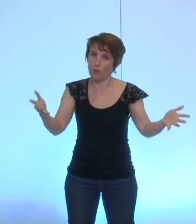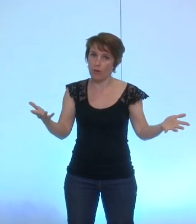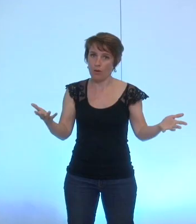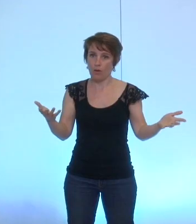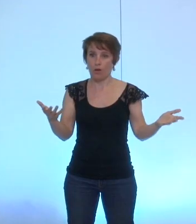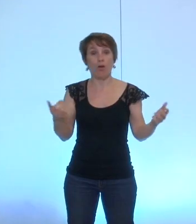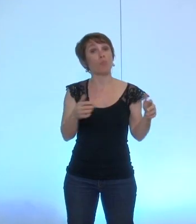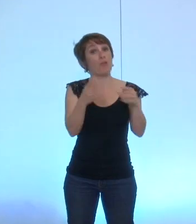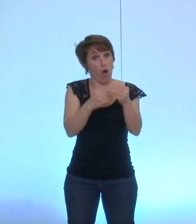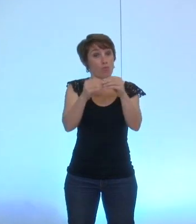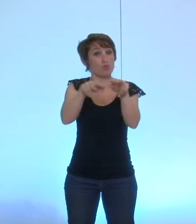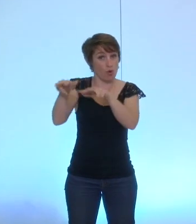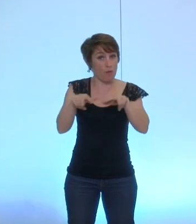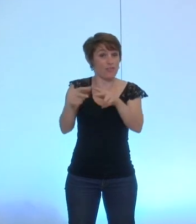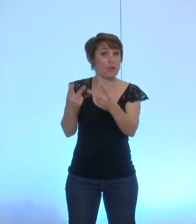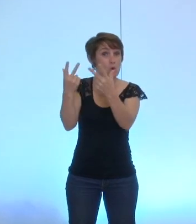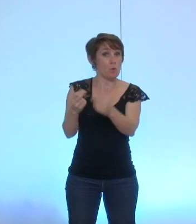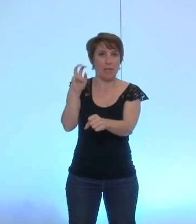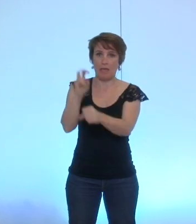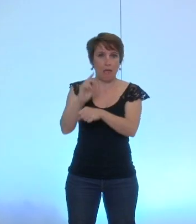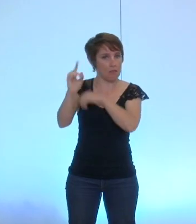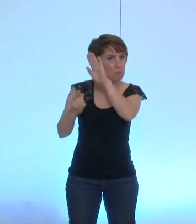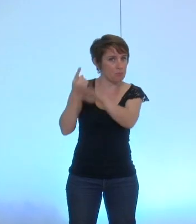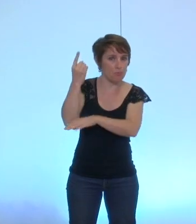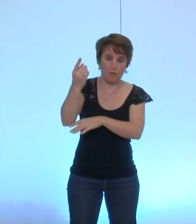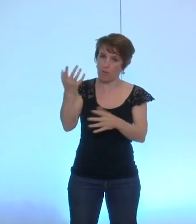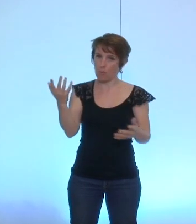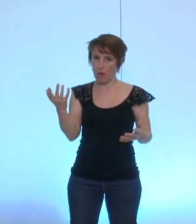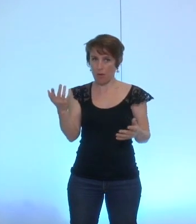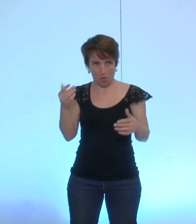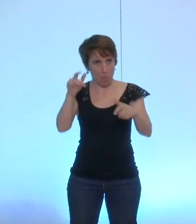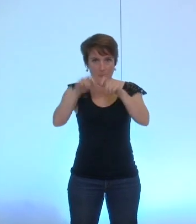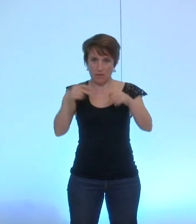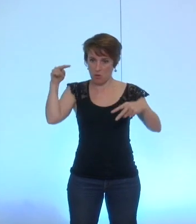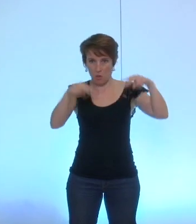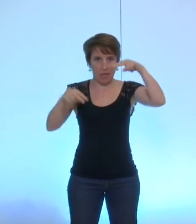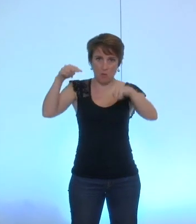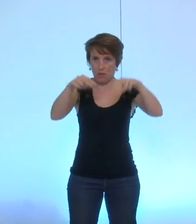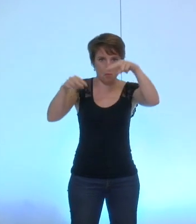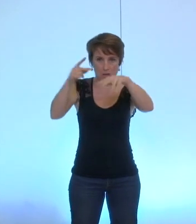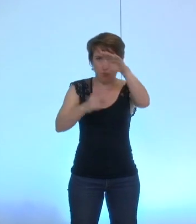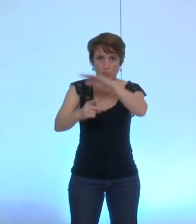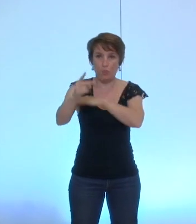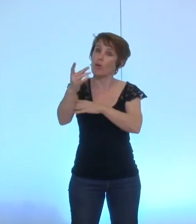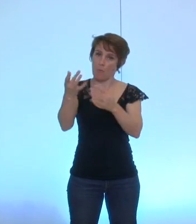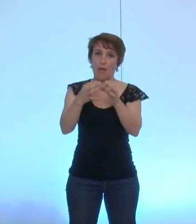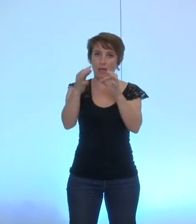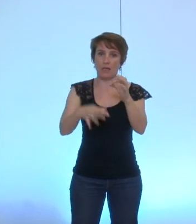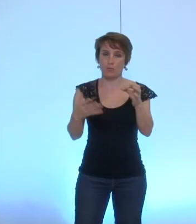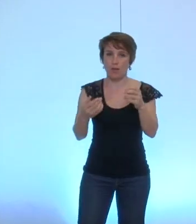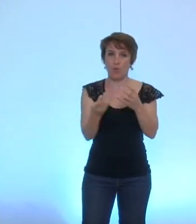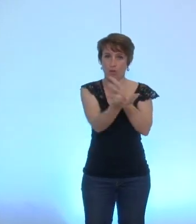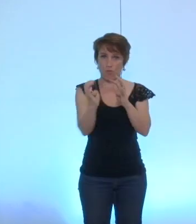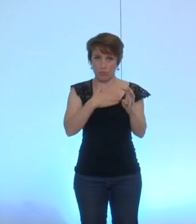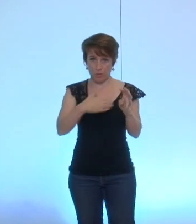les vidéos restent disponibles est un élément qui permet de donner non seulement plus de lisibilité à notre Conseil municipal